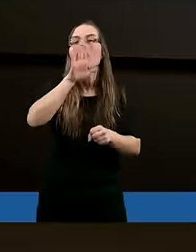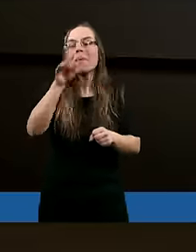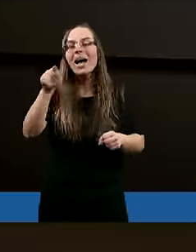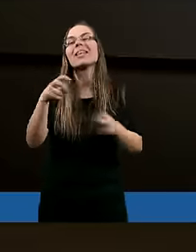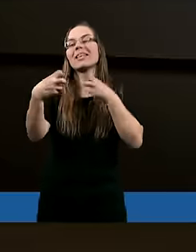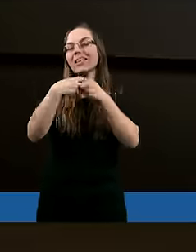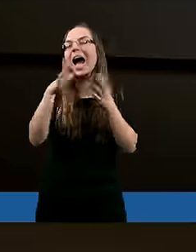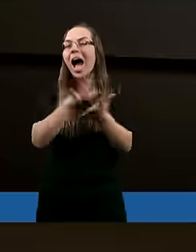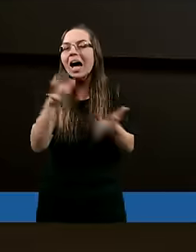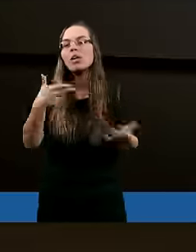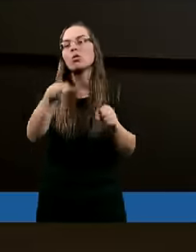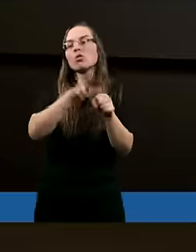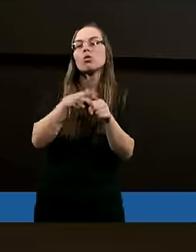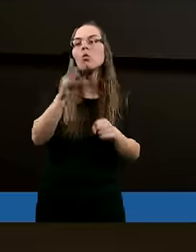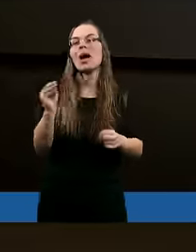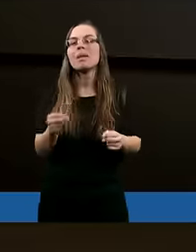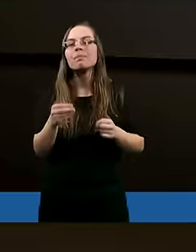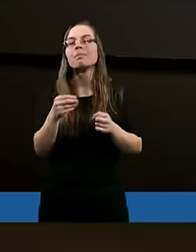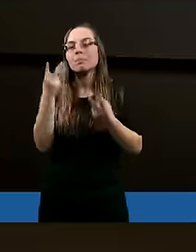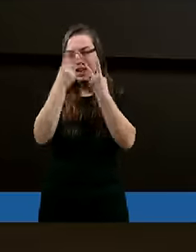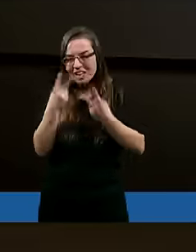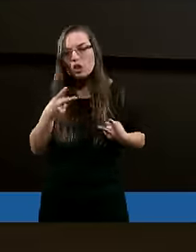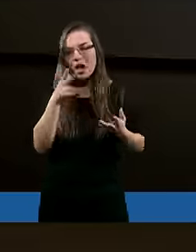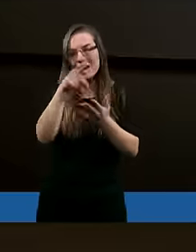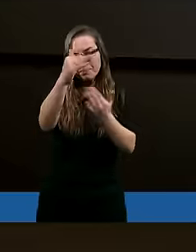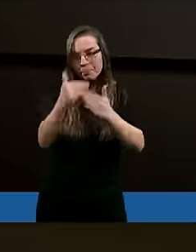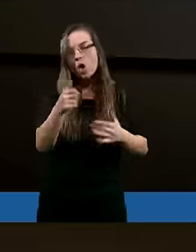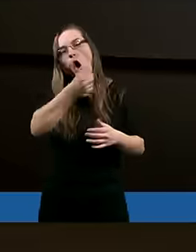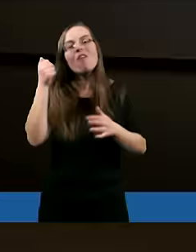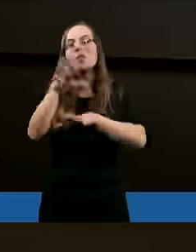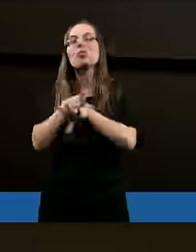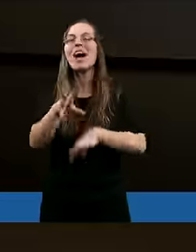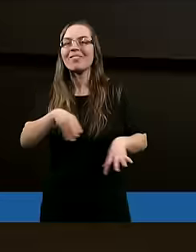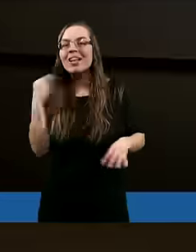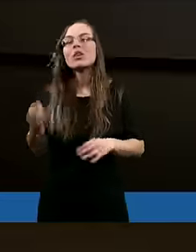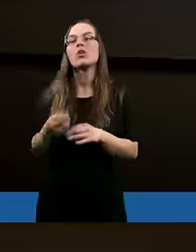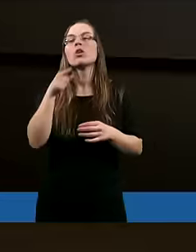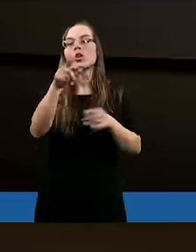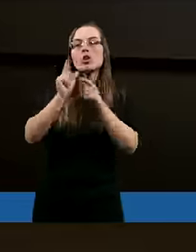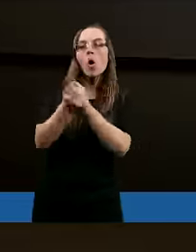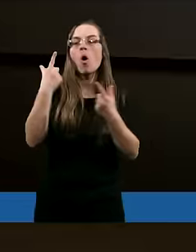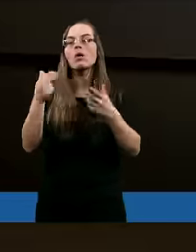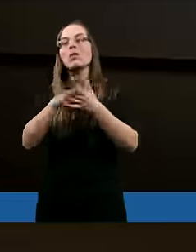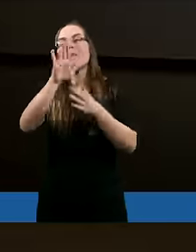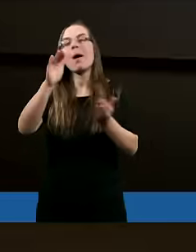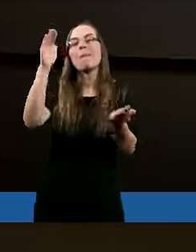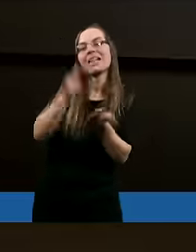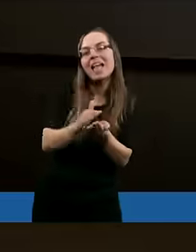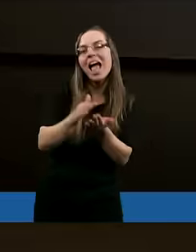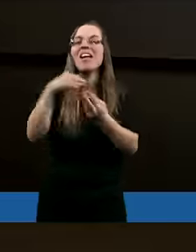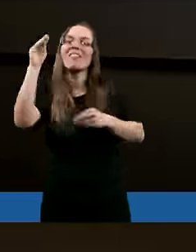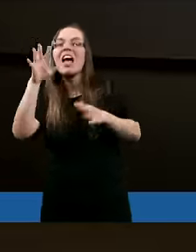te cechy charakteru, które przeczytaliśmy, jest to owoc Ducha Świętego. Są osoby, które mają ich mniej.